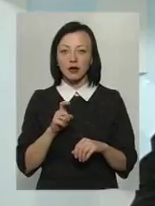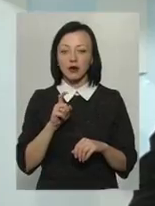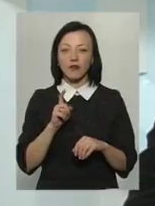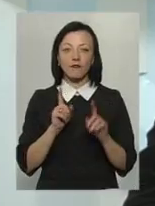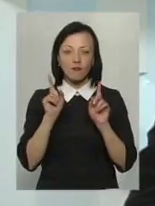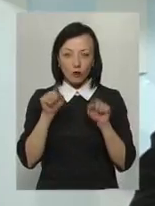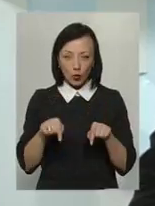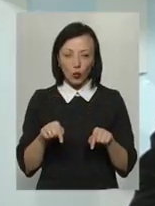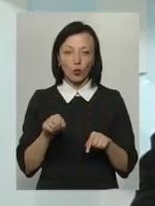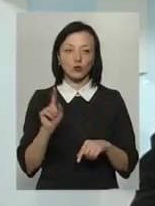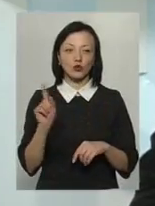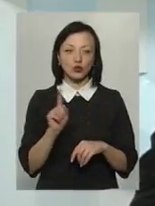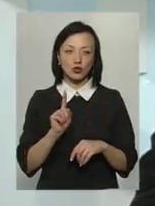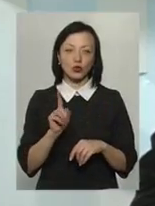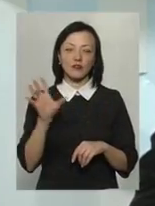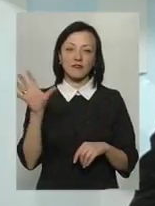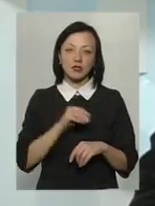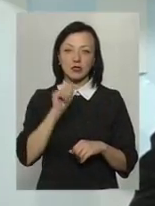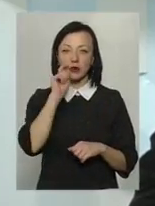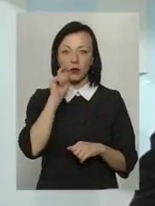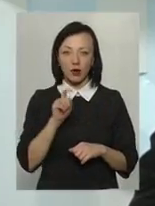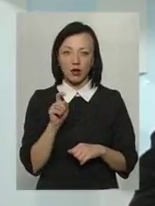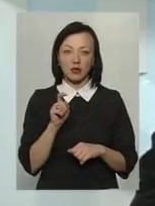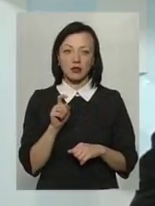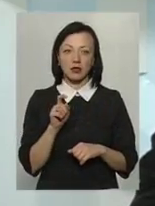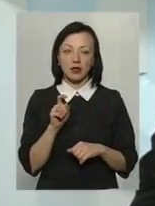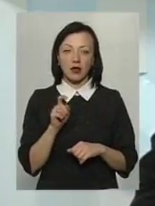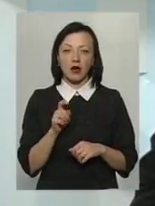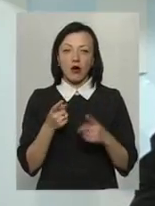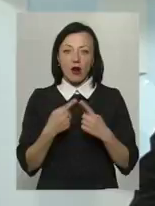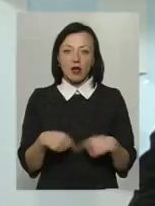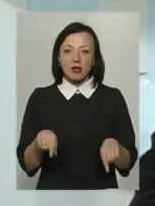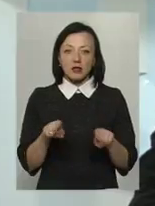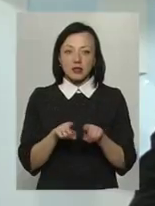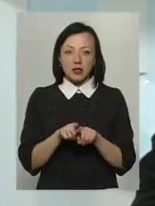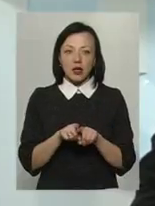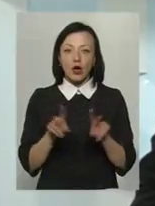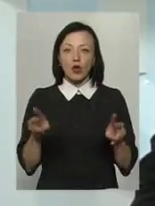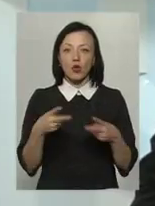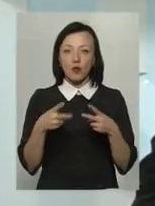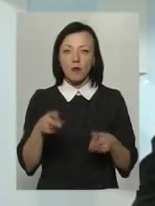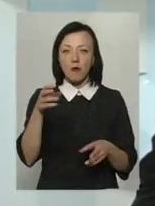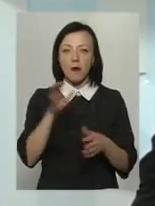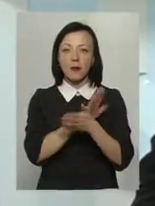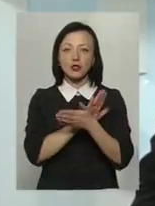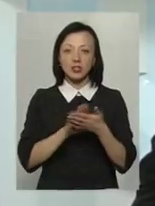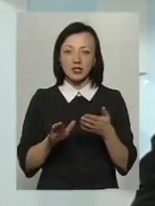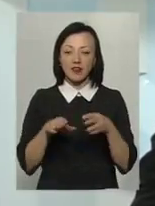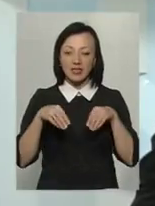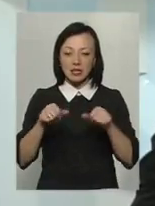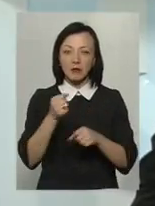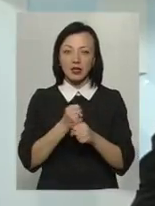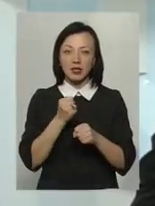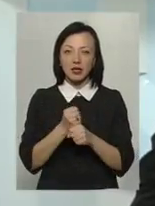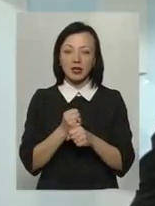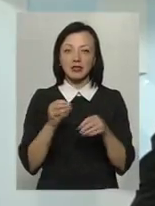що, допустим, всеукраїнська общественна організація Кубаранічського землєдєлі змог там, ну, менше